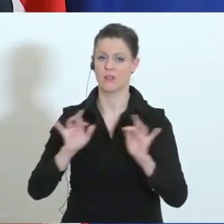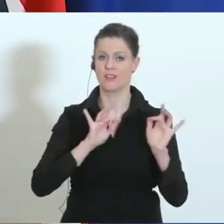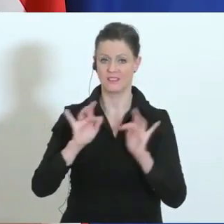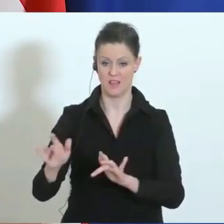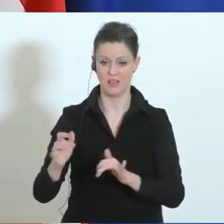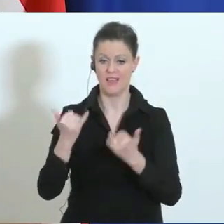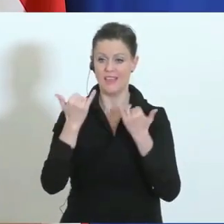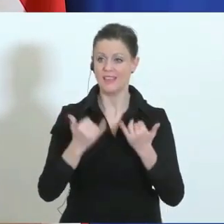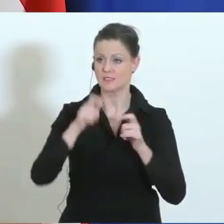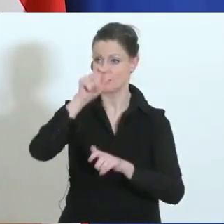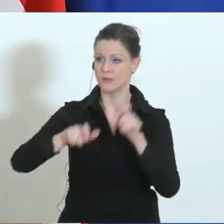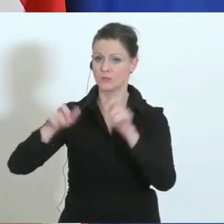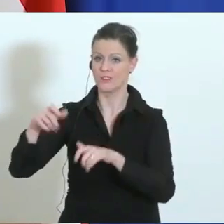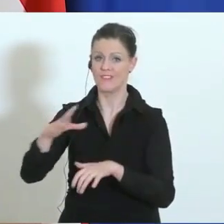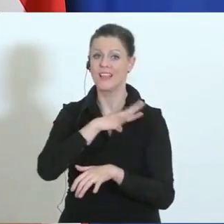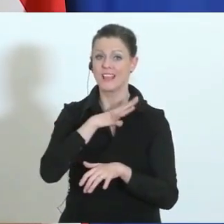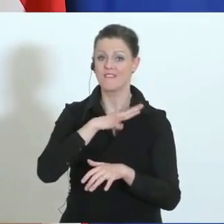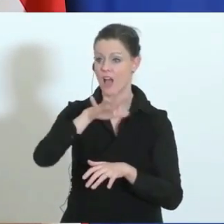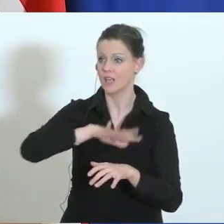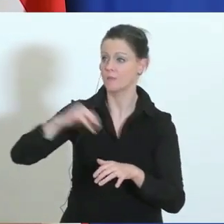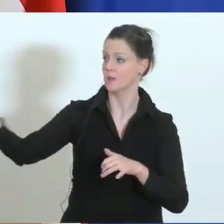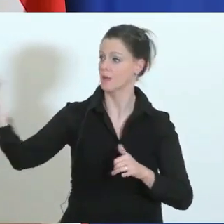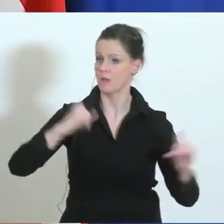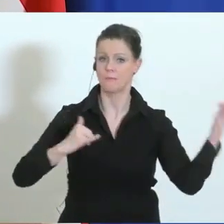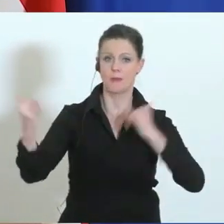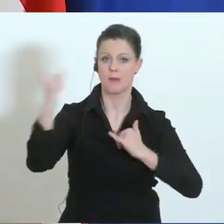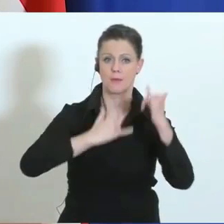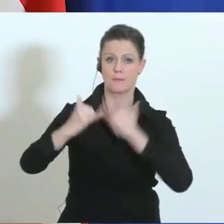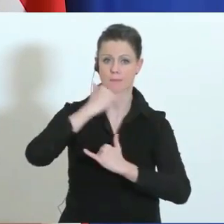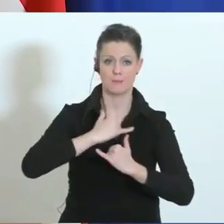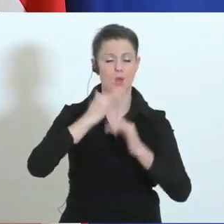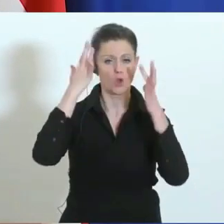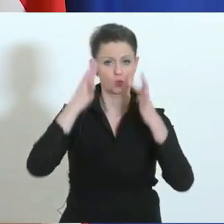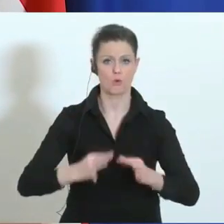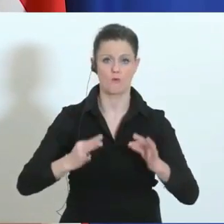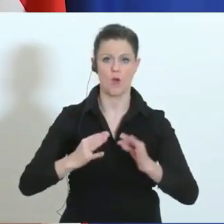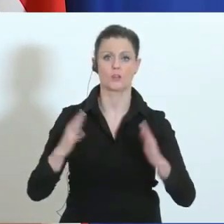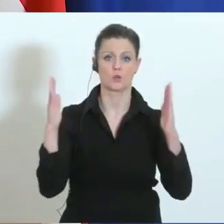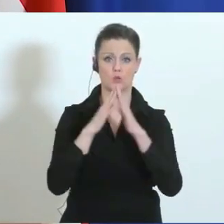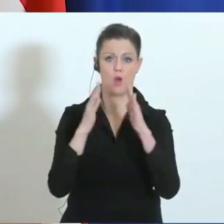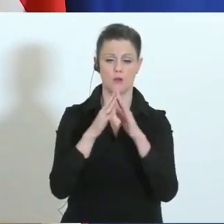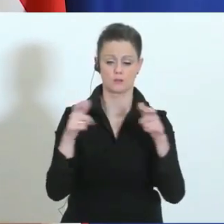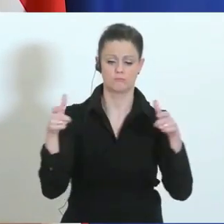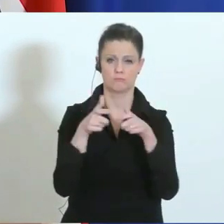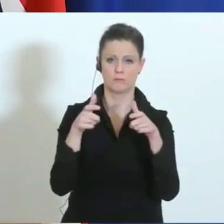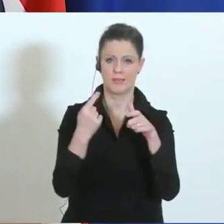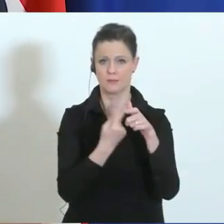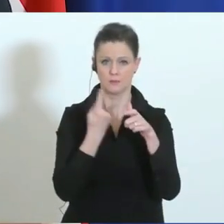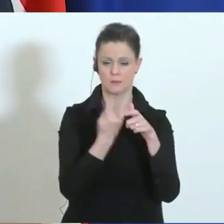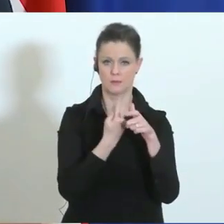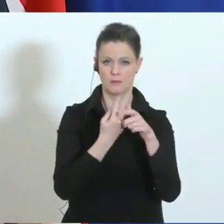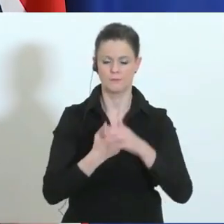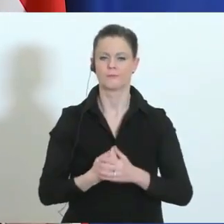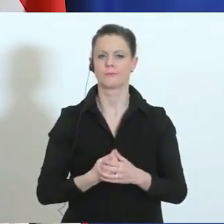eben jetzt aus diesen gefährdeten Gebieten kommen, werden sie verpflichtet zur häuslichen Isolierung. Wie schaut jetzt die Situation an unseren